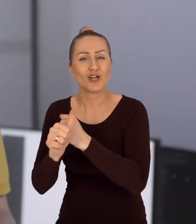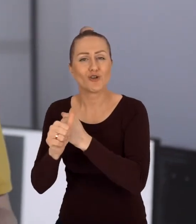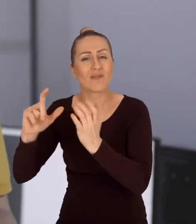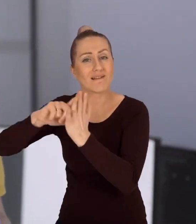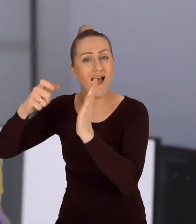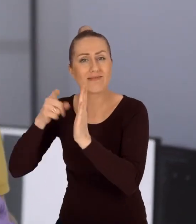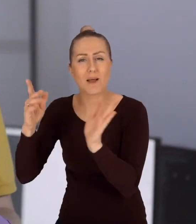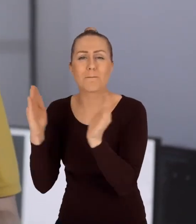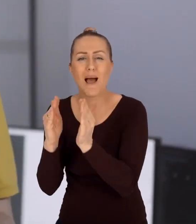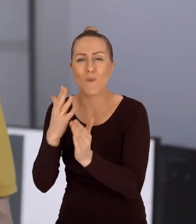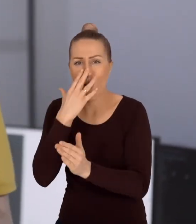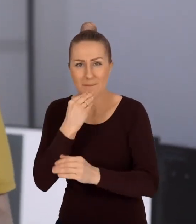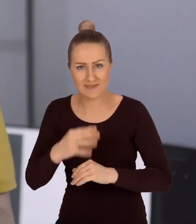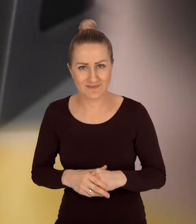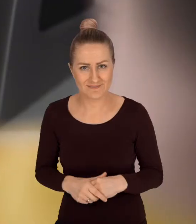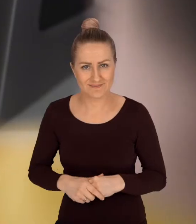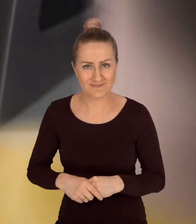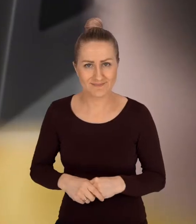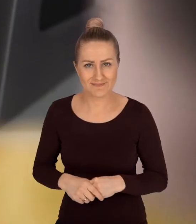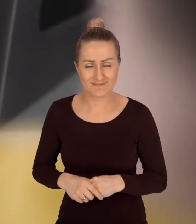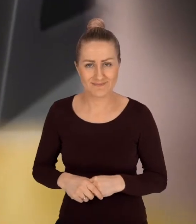60 klatek małego obrazka.